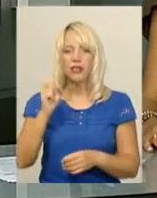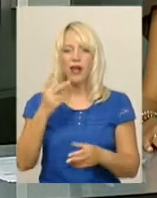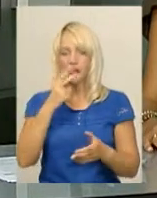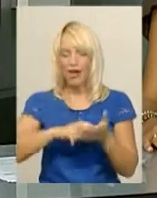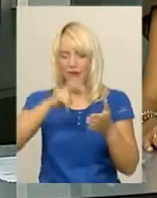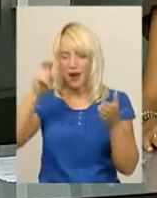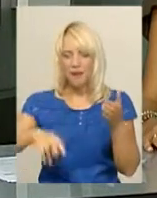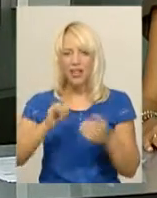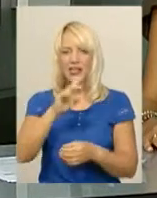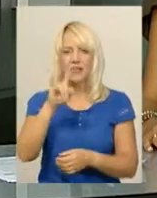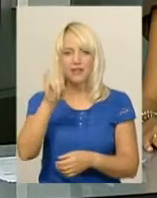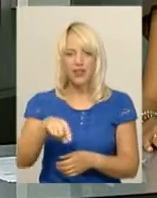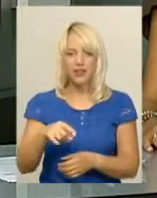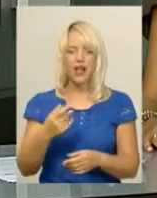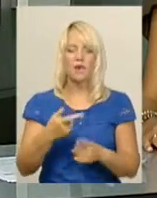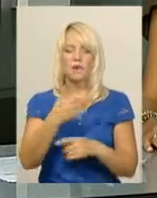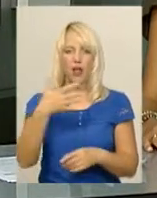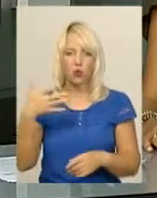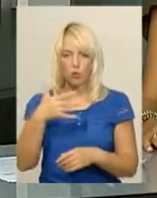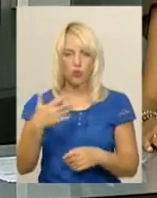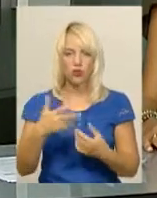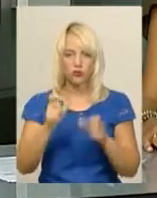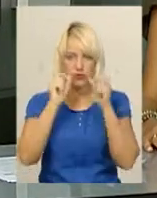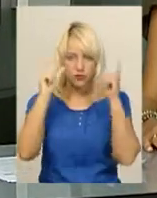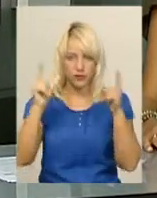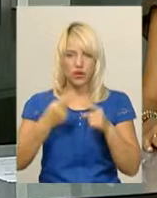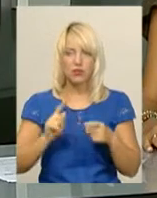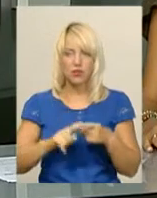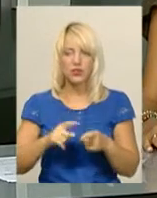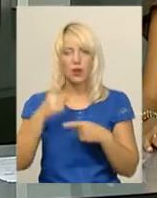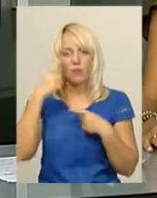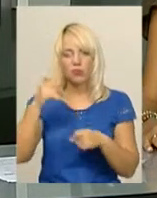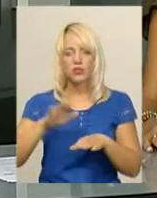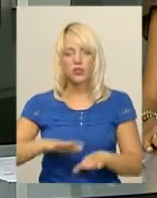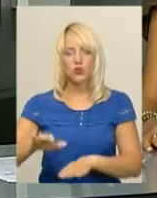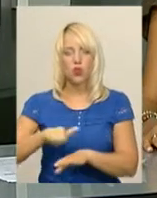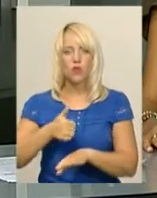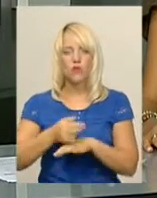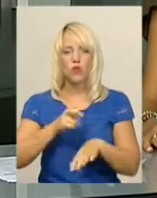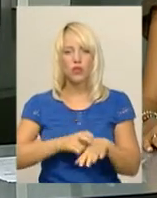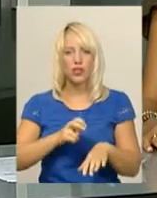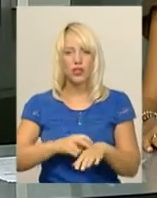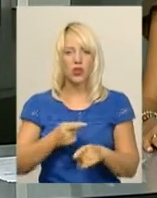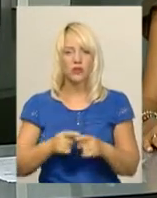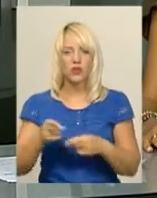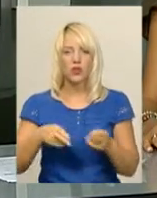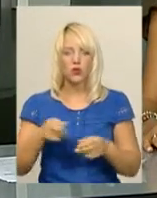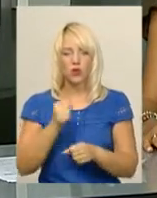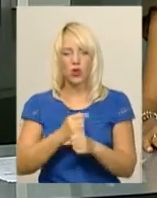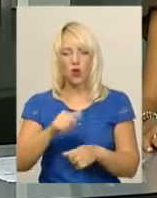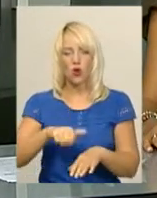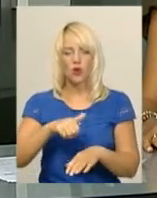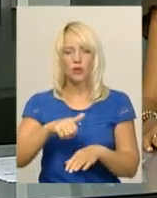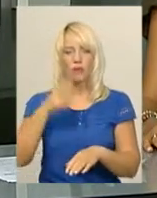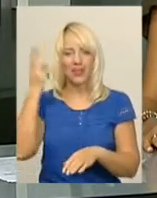випала з вікна п'ятого поверху у Хмельницькому, прийшла до тями. Про це повідомив заступник головного лікаря з хірургічної роботи Хмельницької дитячої